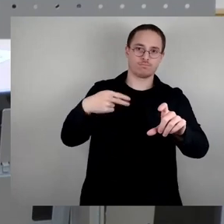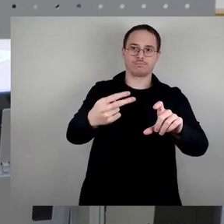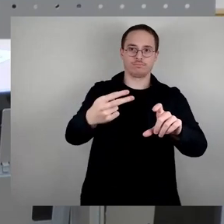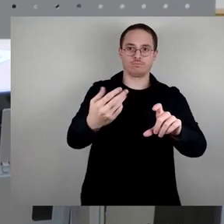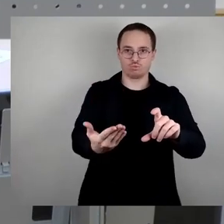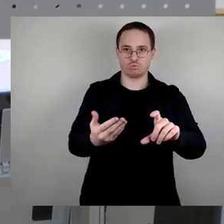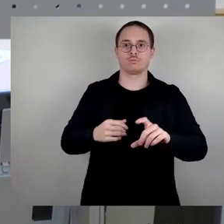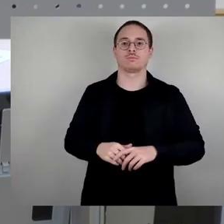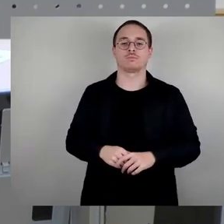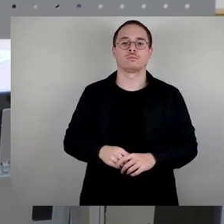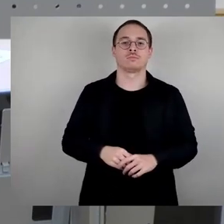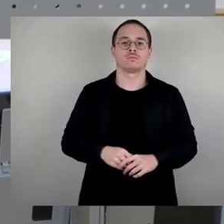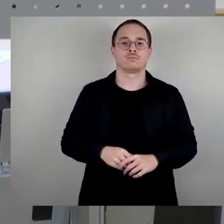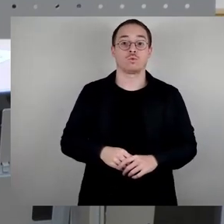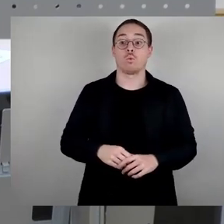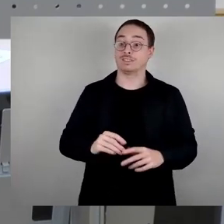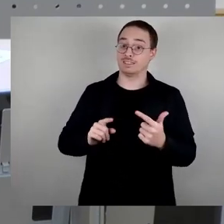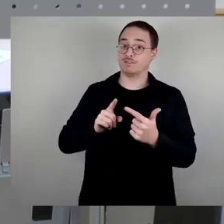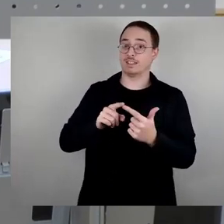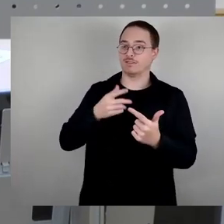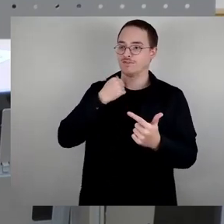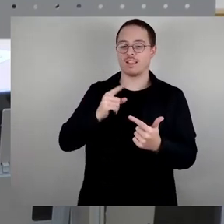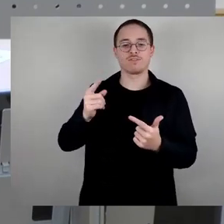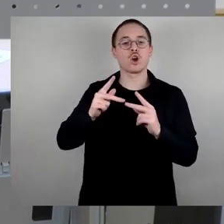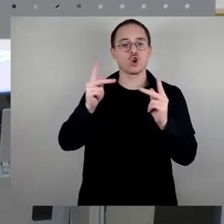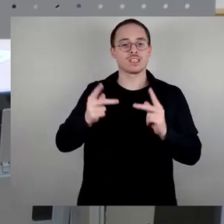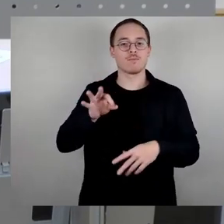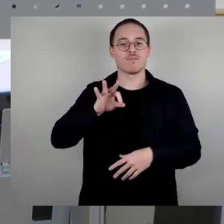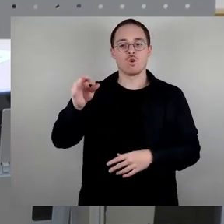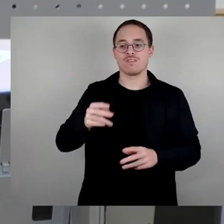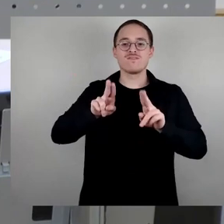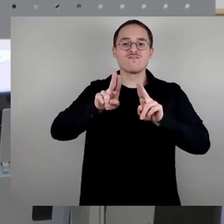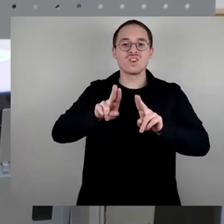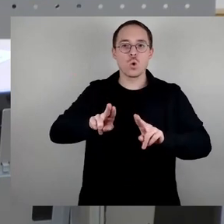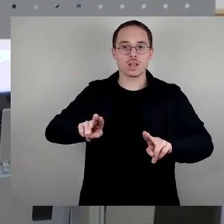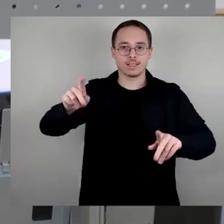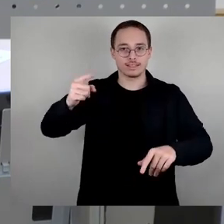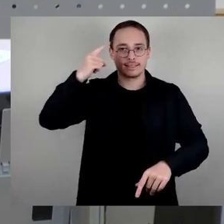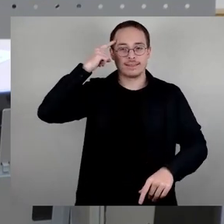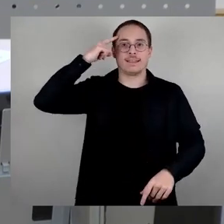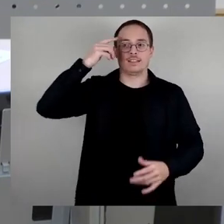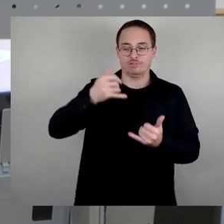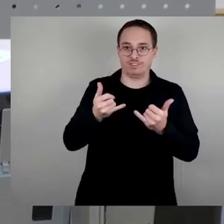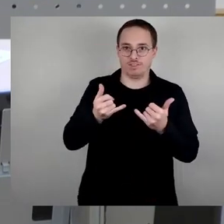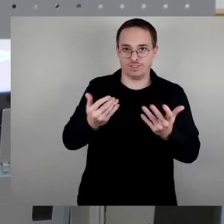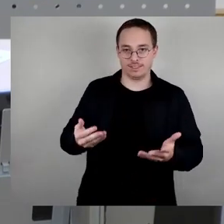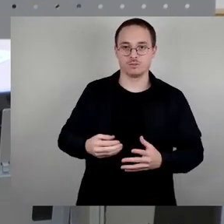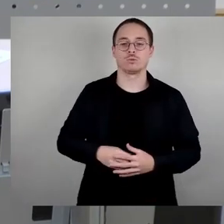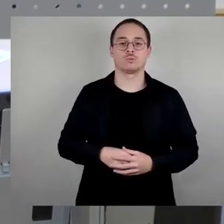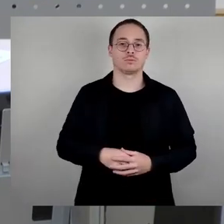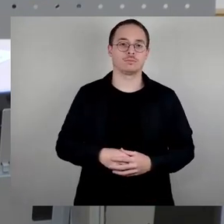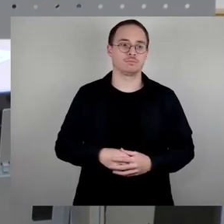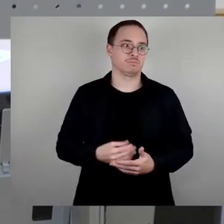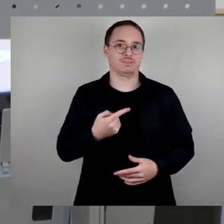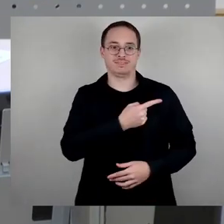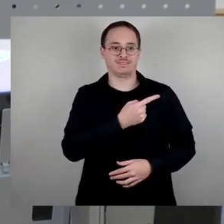wie da würdig gedacht werden kann. Jetzt ist es aber so, Punkt 1 ist insofern ein bisschen widersprüchlich, weil er das ja schon festlegt und damit eigentlich einen